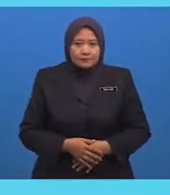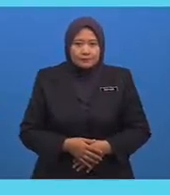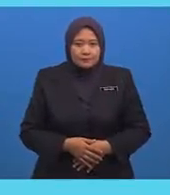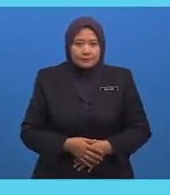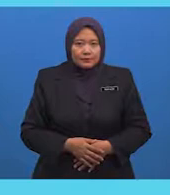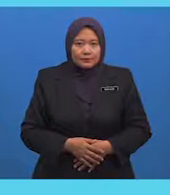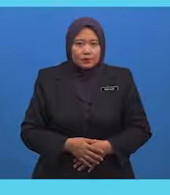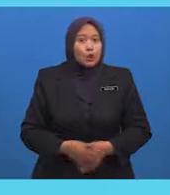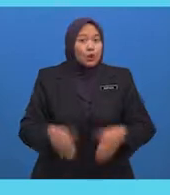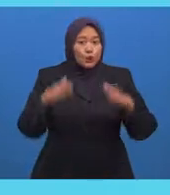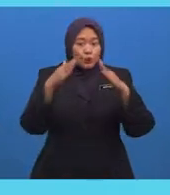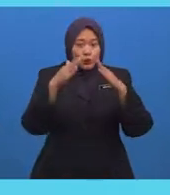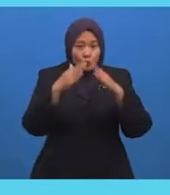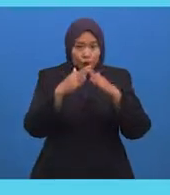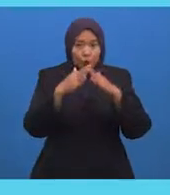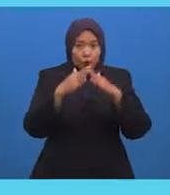Rumah Ulama